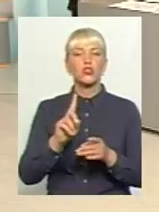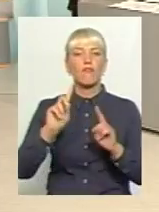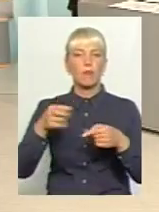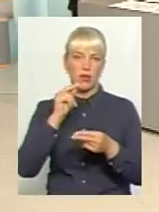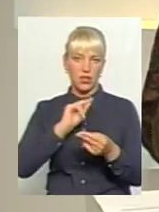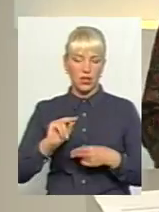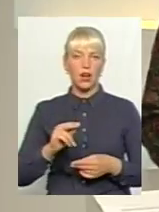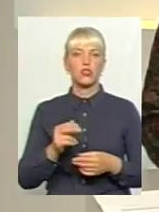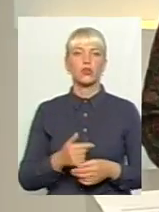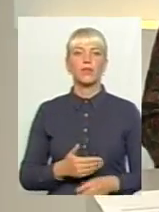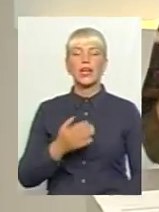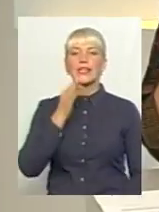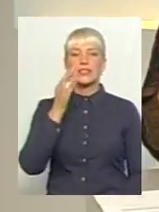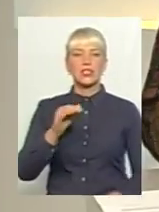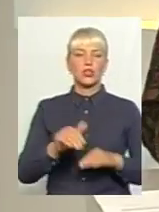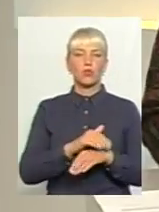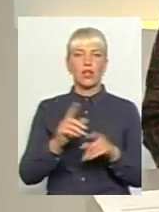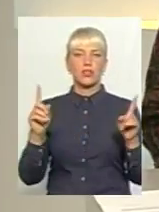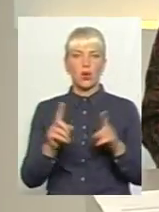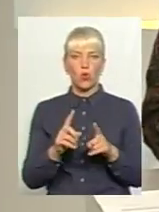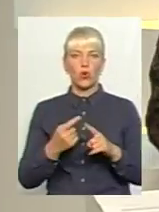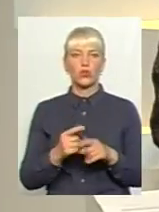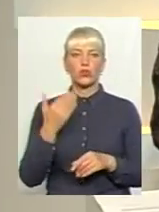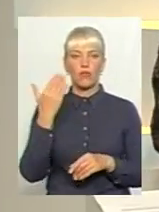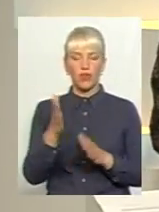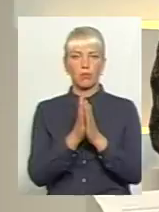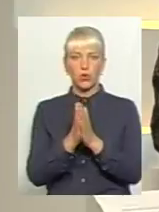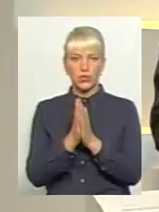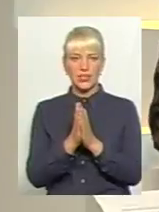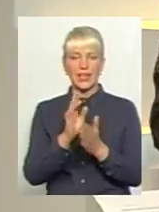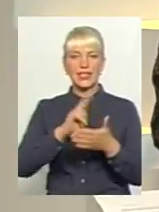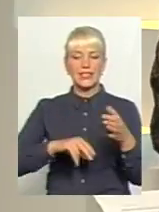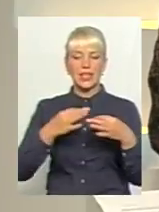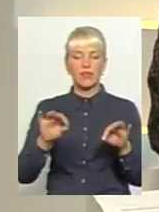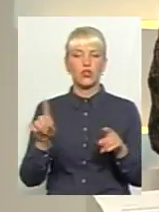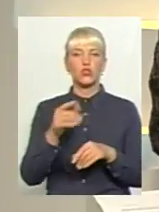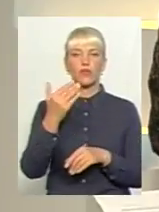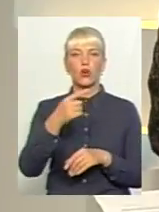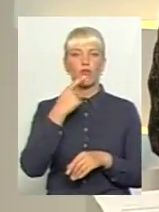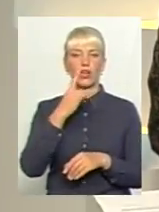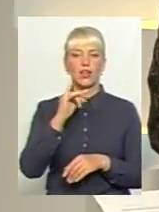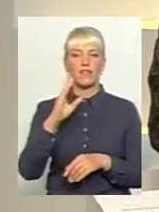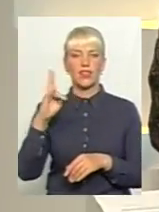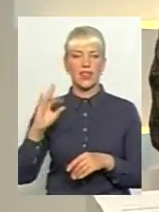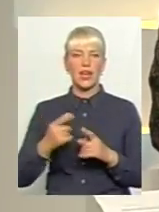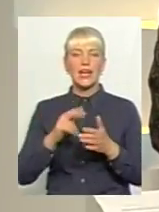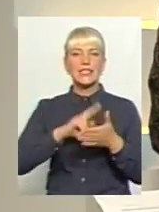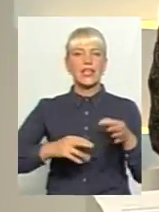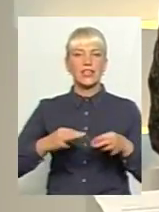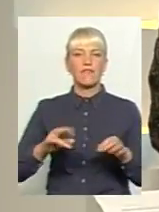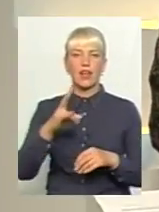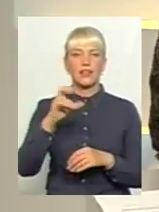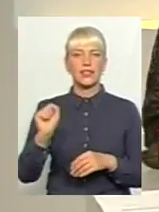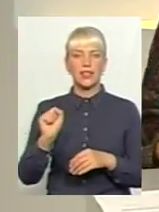пане Володимир, дуже коротко, ви просили сертифікати, про що говорила Рівне, сертифікати на